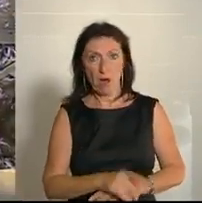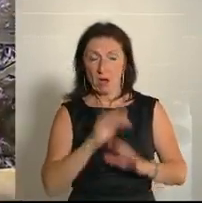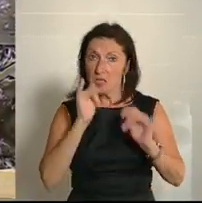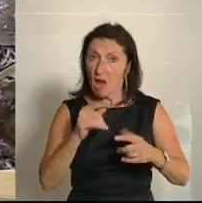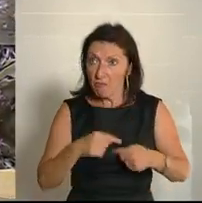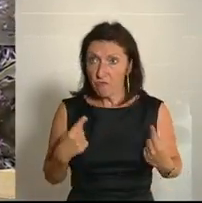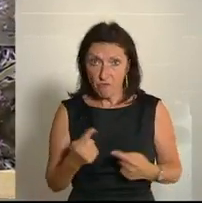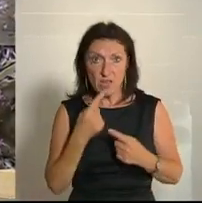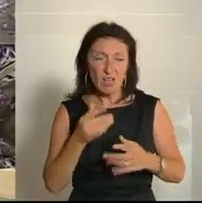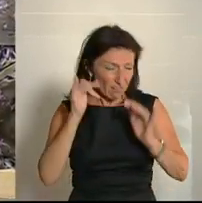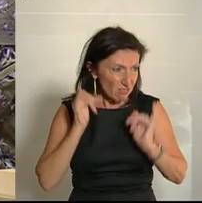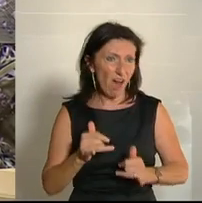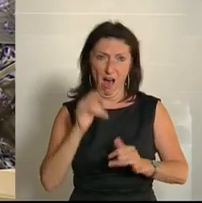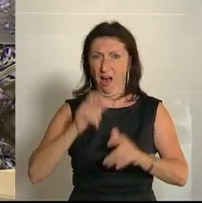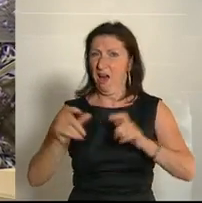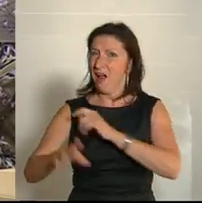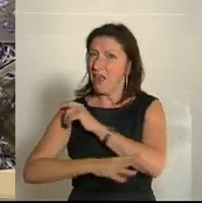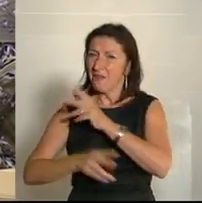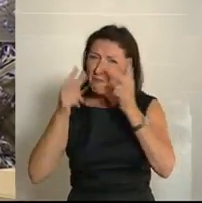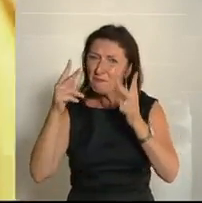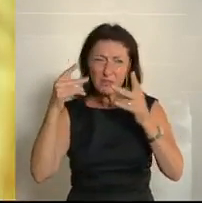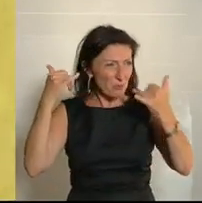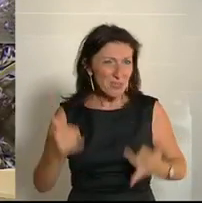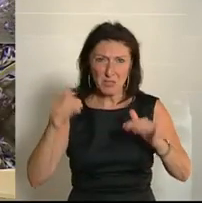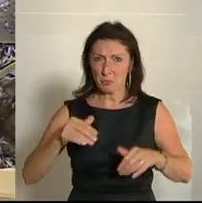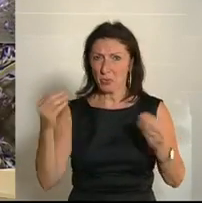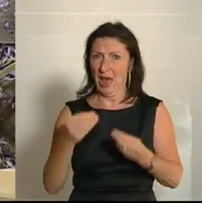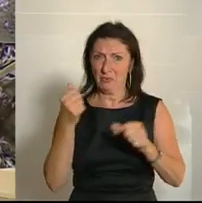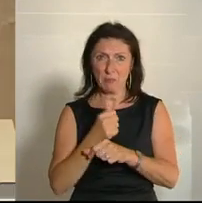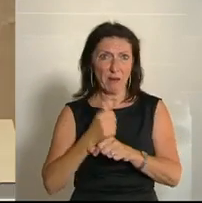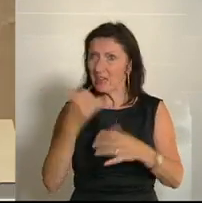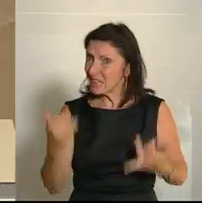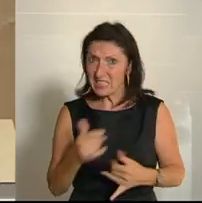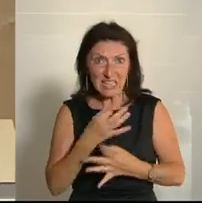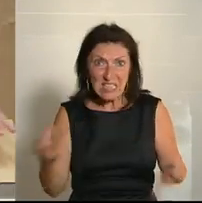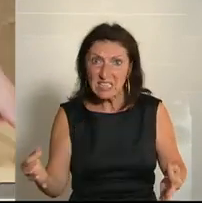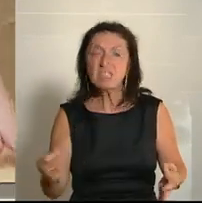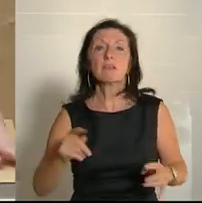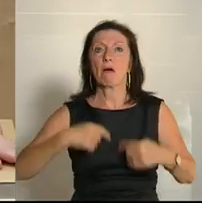für uns sind die Lehrlinge so wichtig und ja, jetzt muss was passieren, sonst haben die im Herbst keinen Lehrplatz.